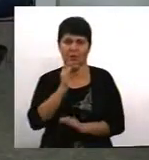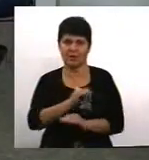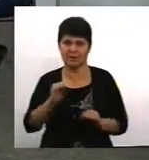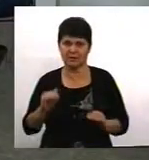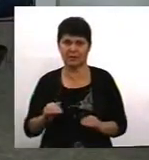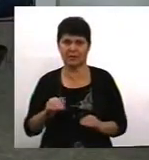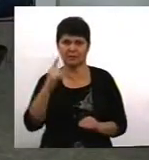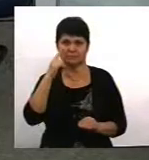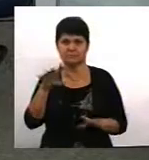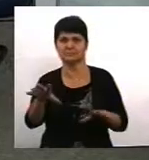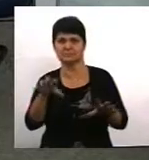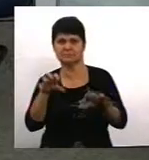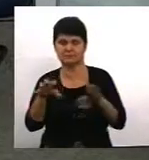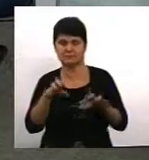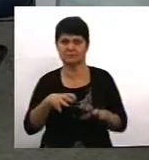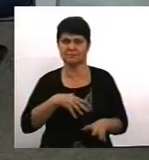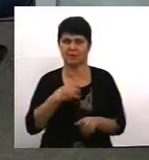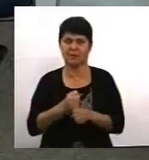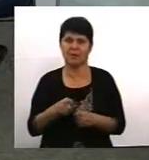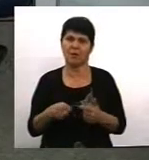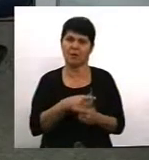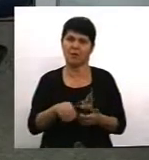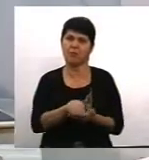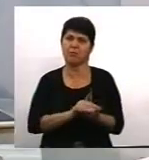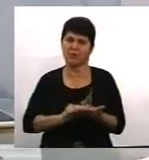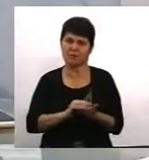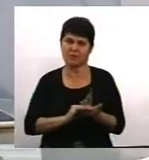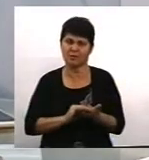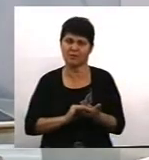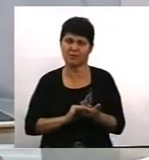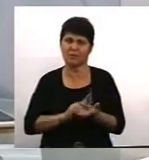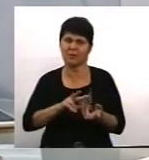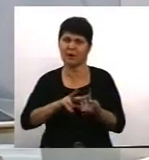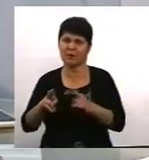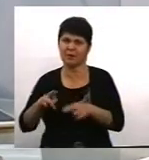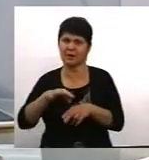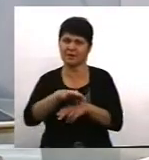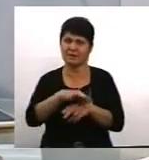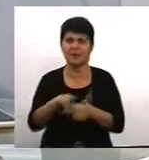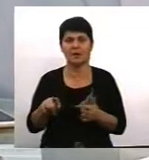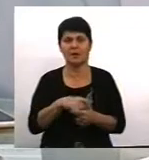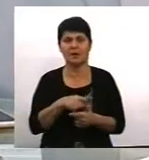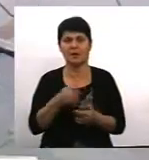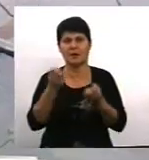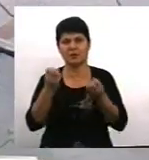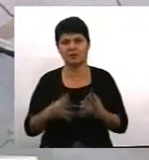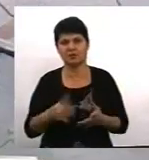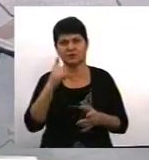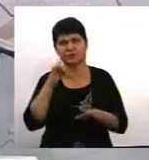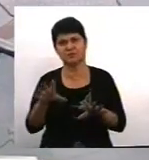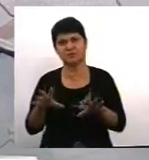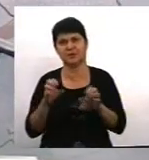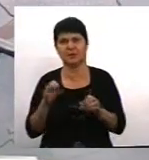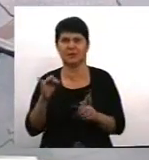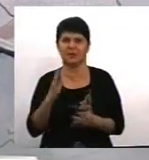цю модель поведінки, вони або повторюють цю модель як насильники, або потім просто приймають це і стають